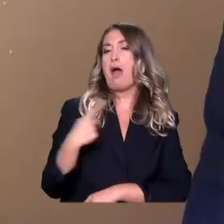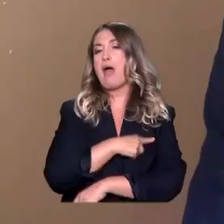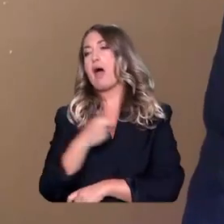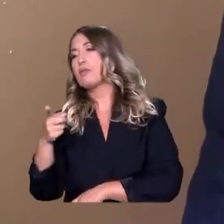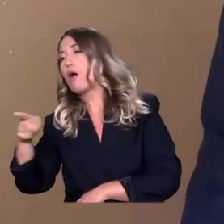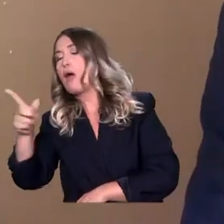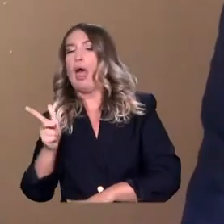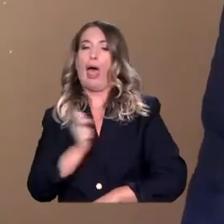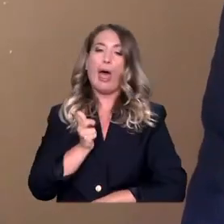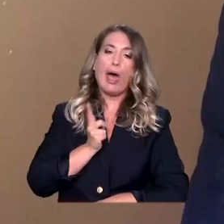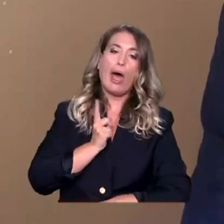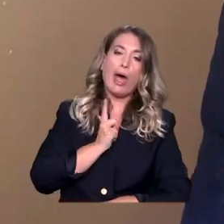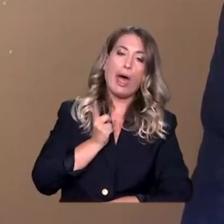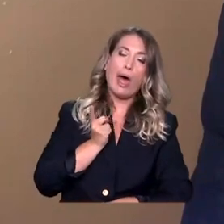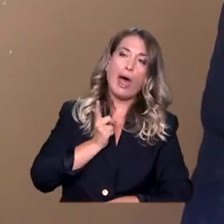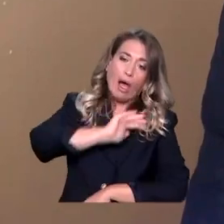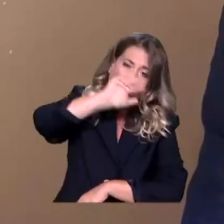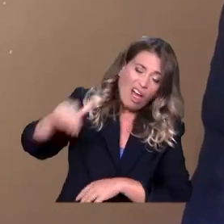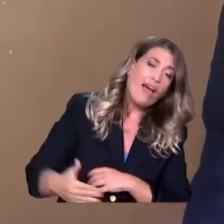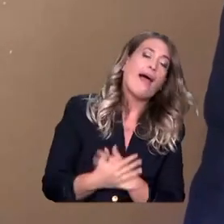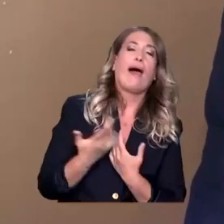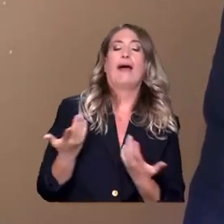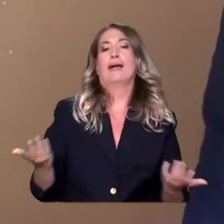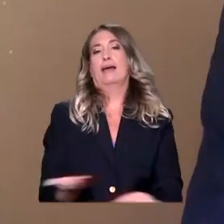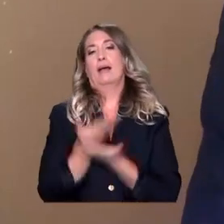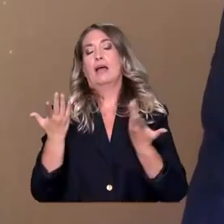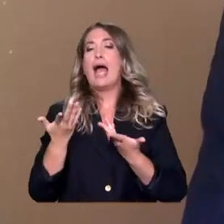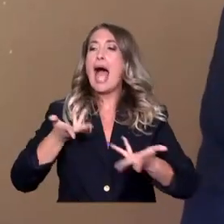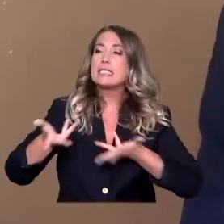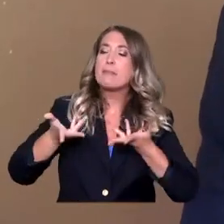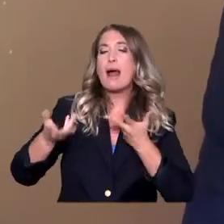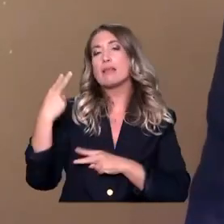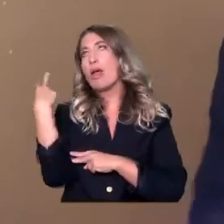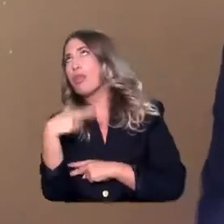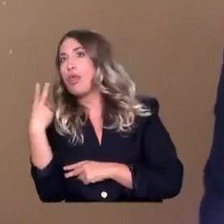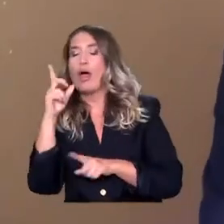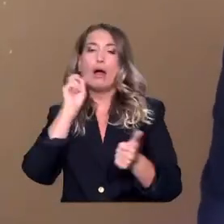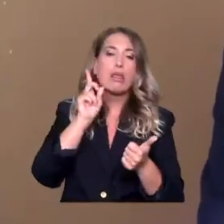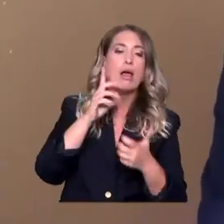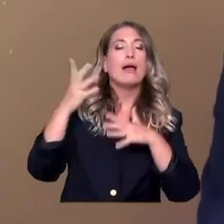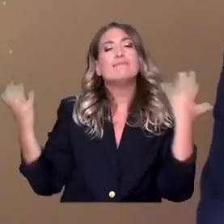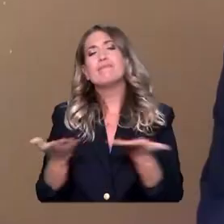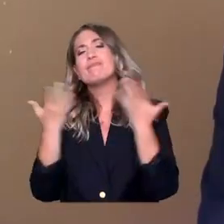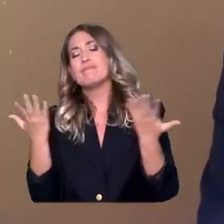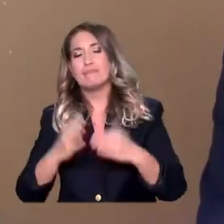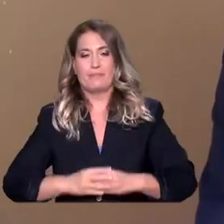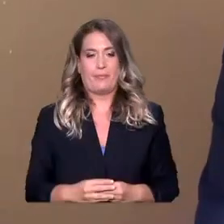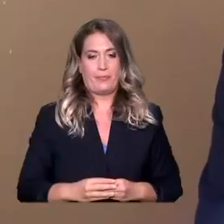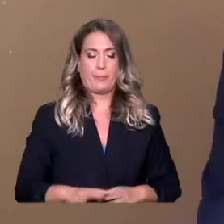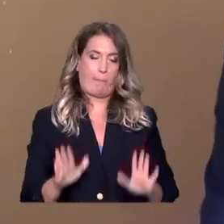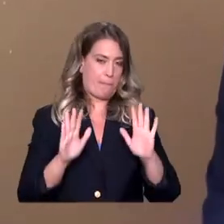περιμένω ώρα στην εφημερία δεν έχω την εξυπηρέτηση που θέλω. Καταχάς να πω ένα γενικό σχολείο.